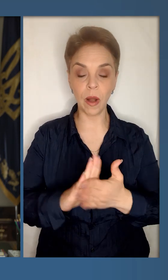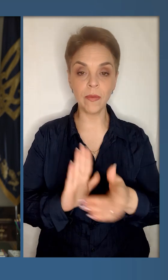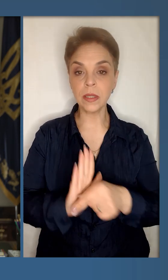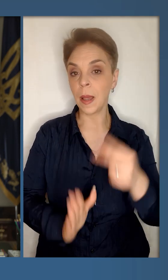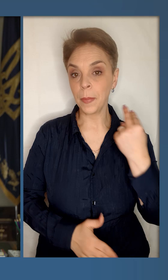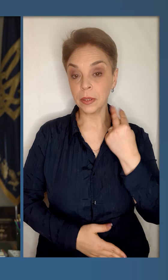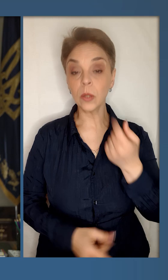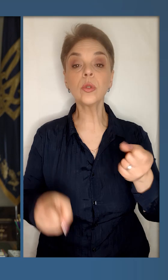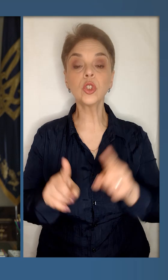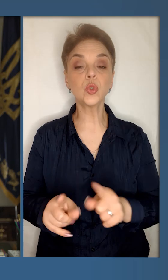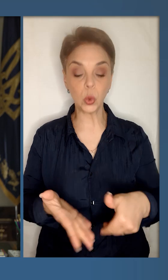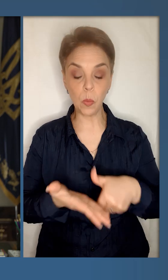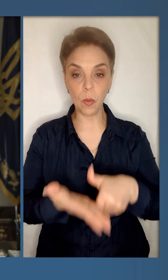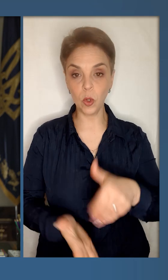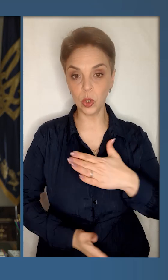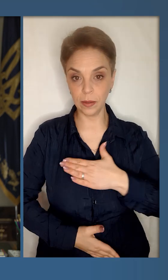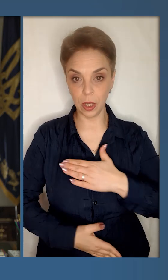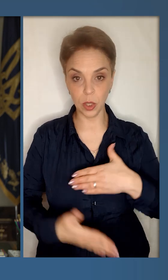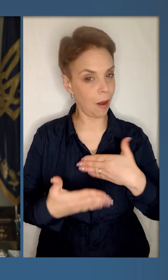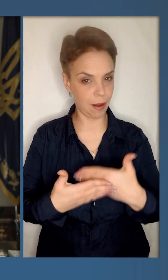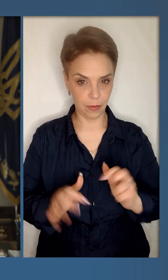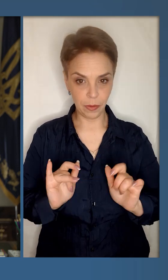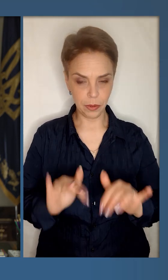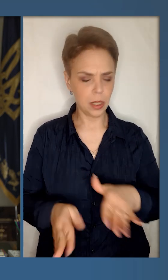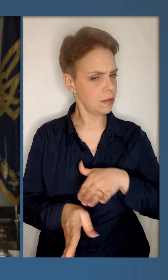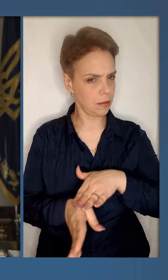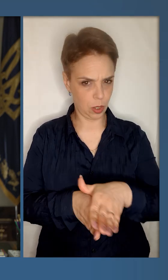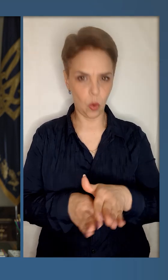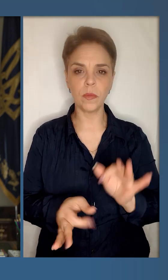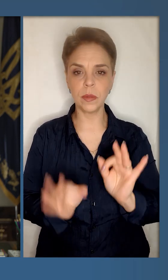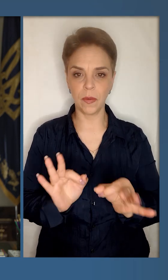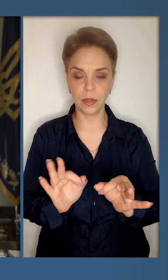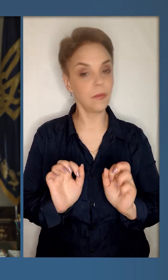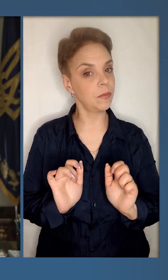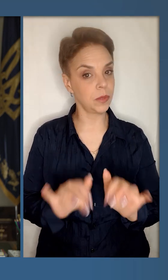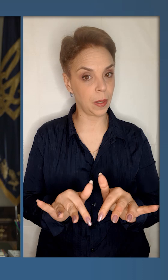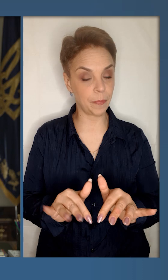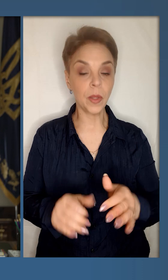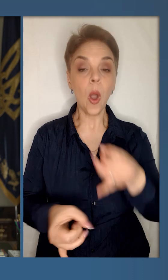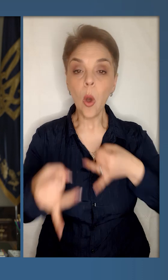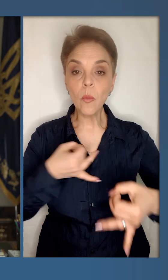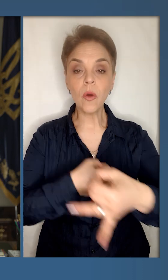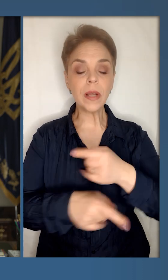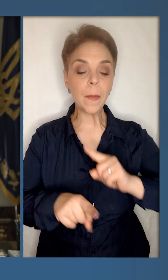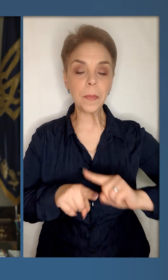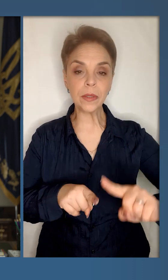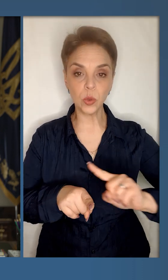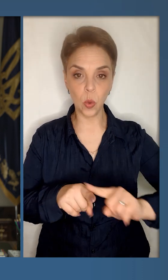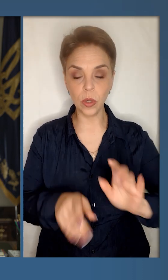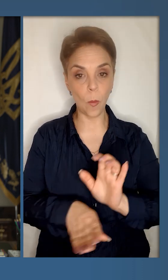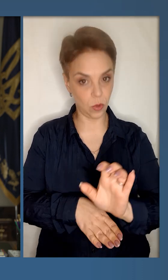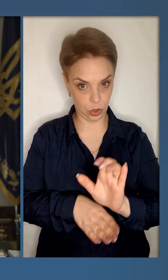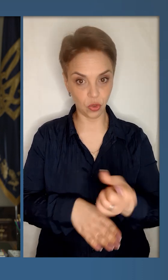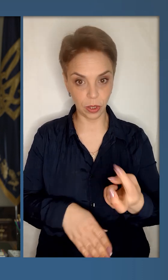домовлялося із Британією, те, що допоможе нашим активним діям, цілком справедливим діям. Обговорили